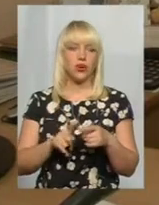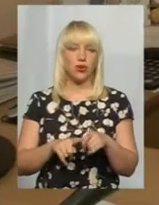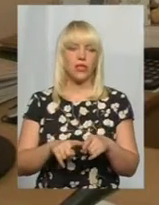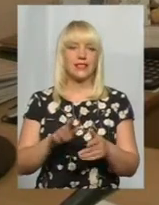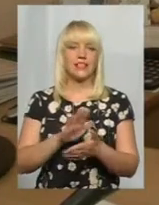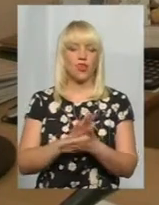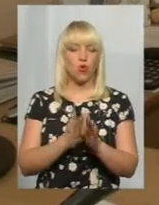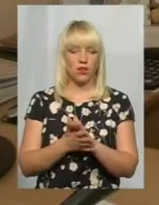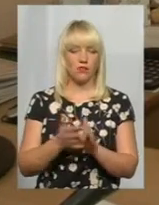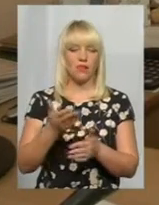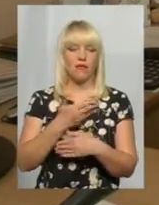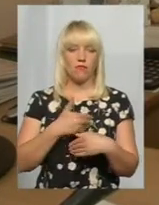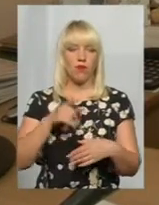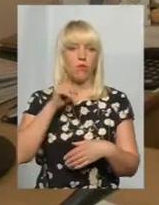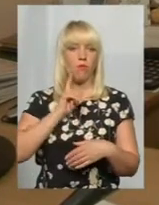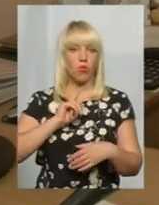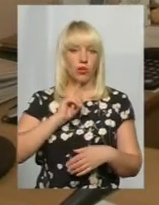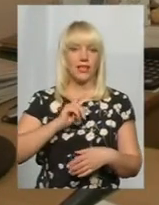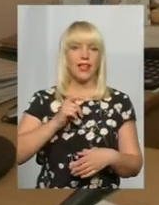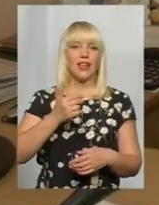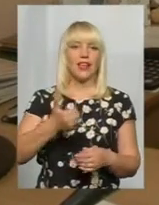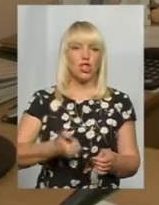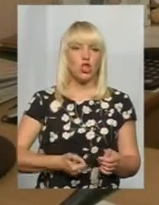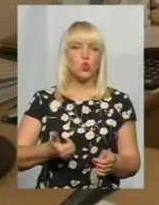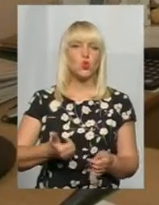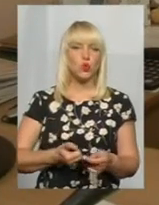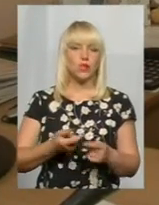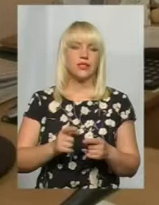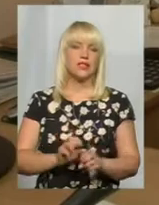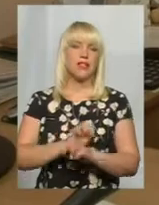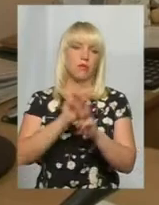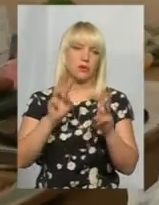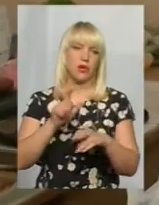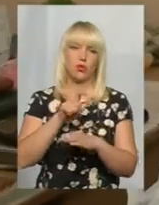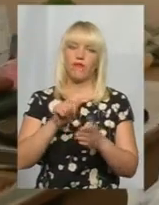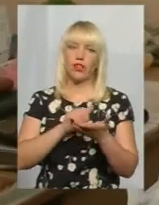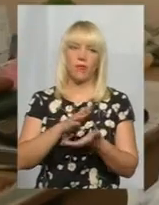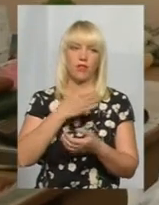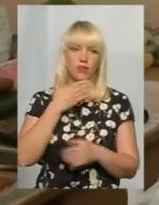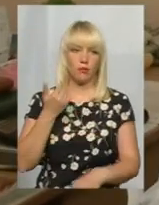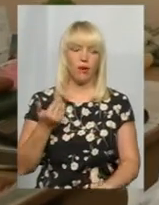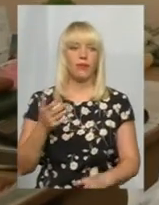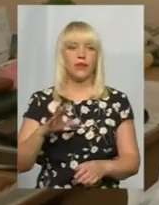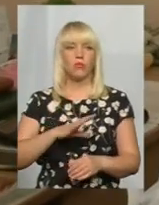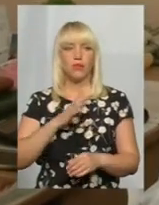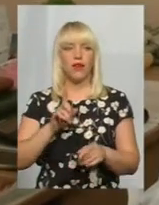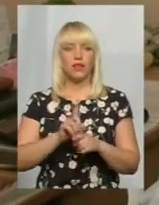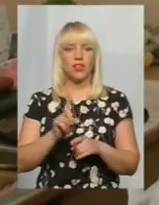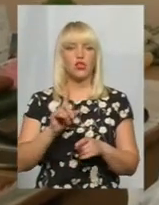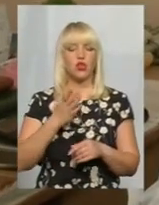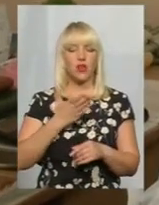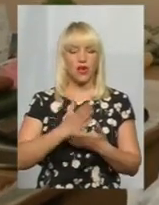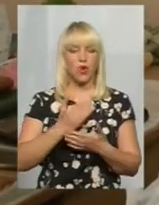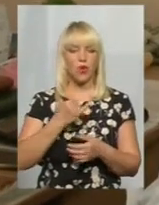ми поки що інсуліном забезпечуємо людей, відмови немає. Буває так, що є в нас наявності